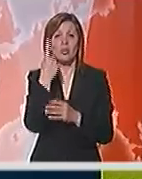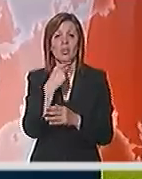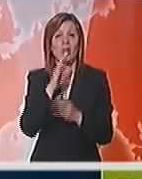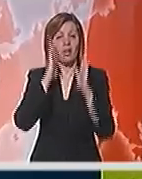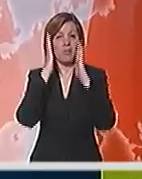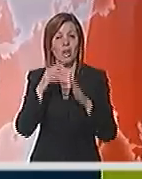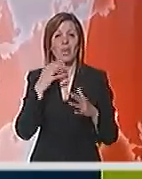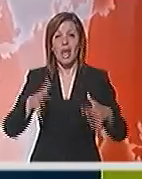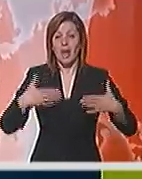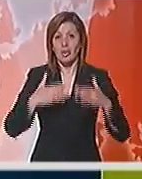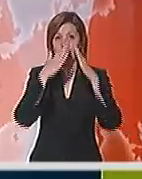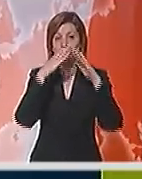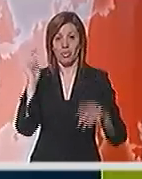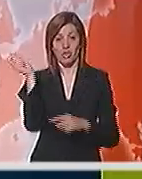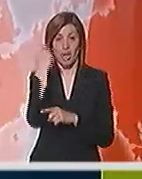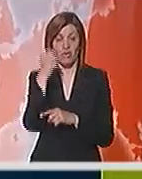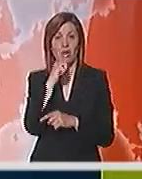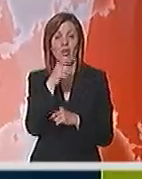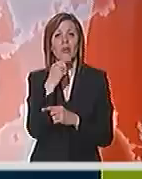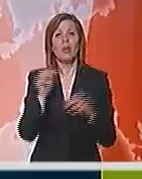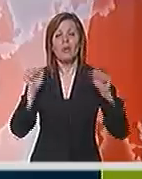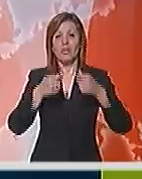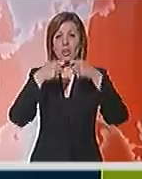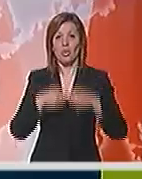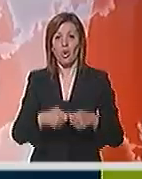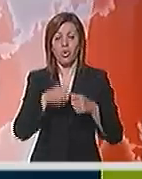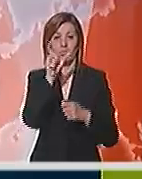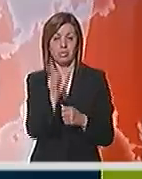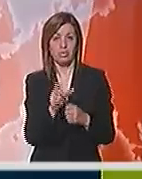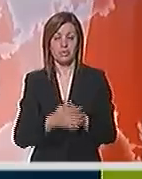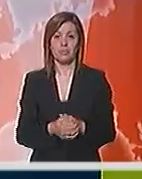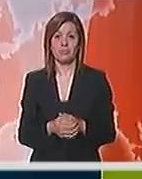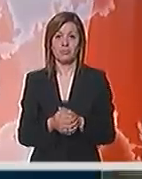neverovatno radno s domaćim navijačima, ali i vlasniku kluba Dodi u Alfajbu.